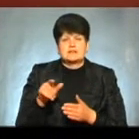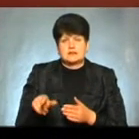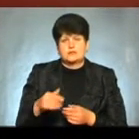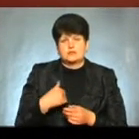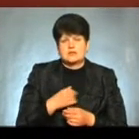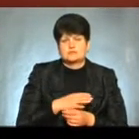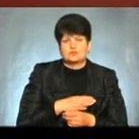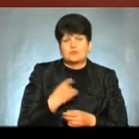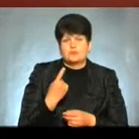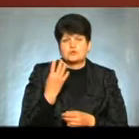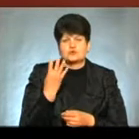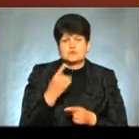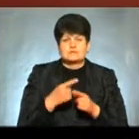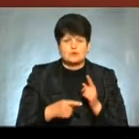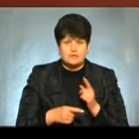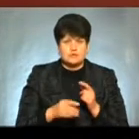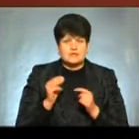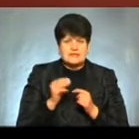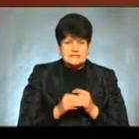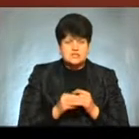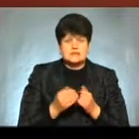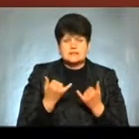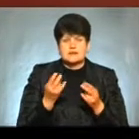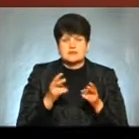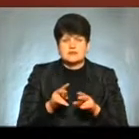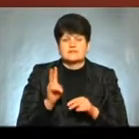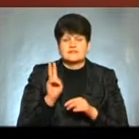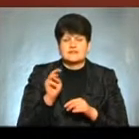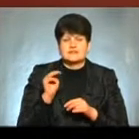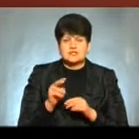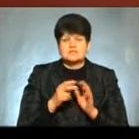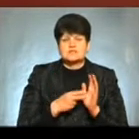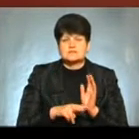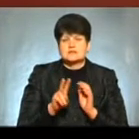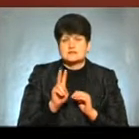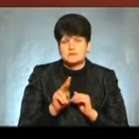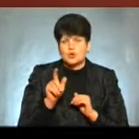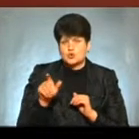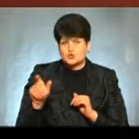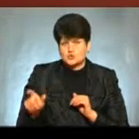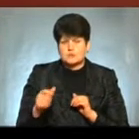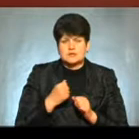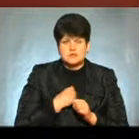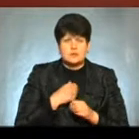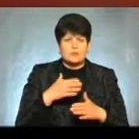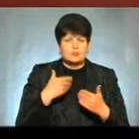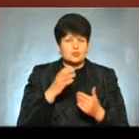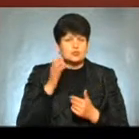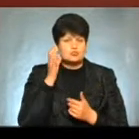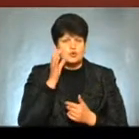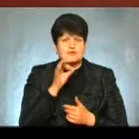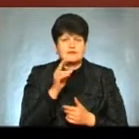4,5 тисячі Залишилося наразі 2072 особи На жаль, я пропоную зараз послухати Олександра